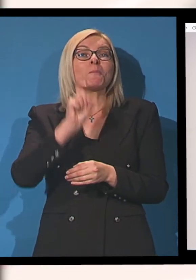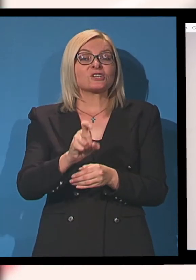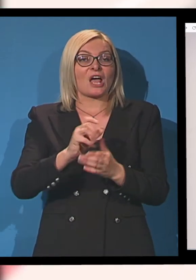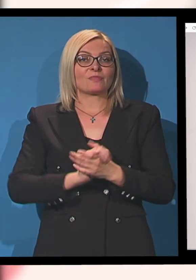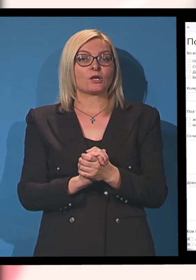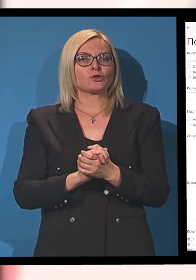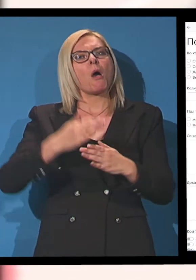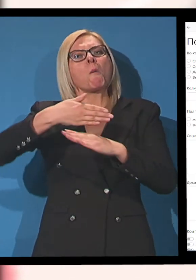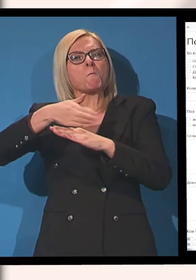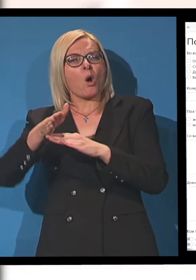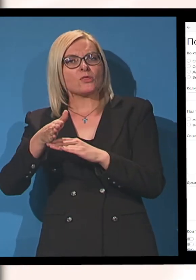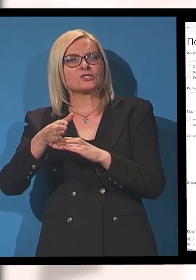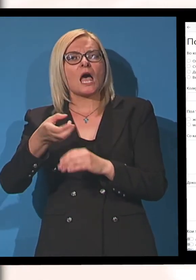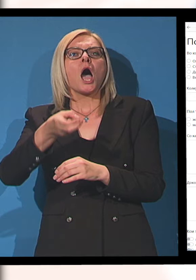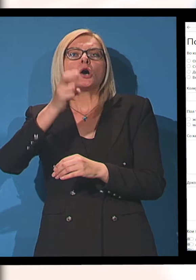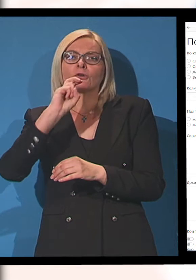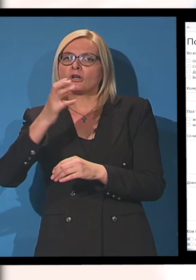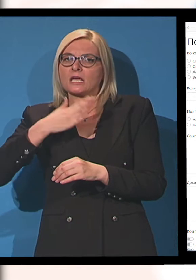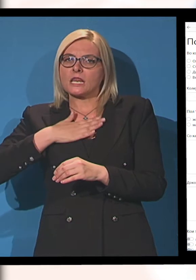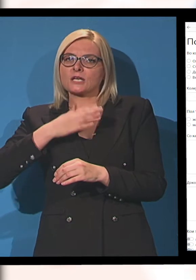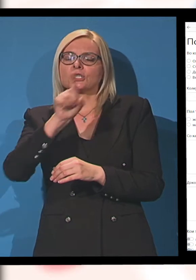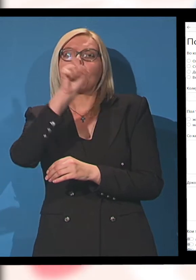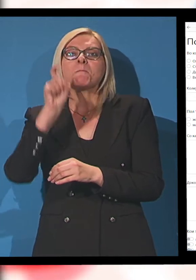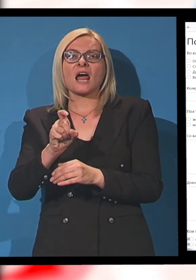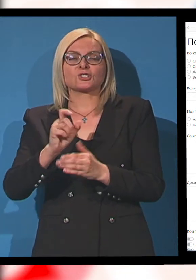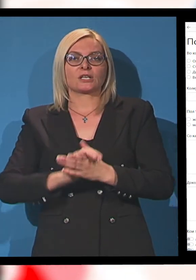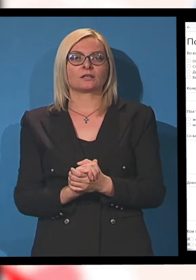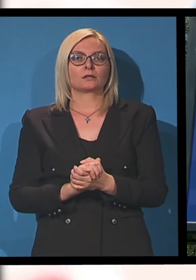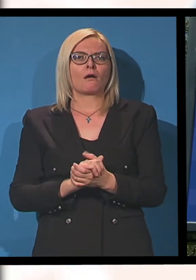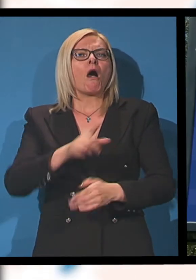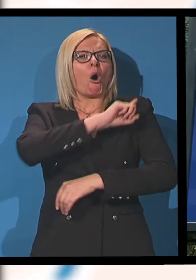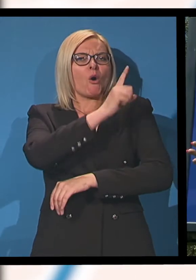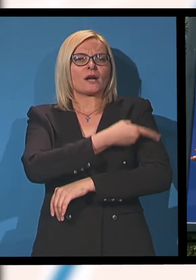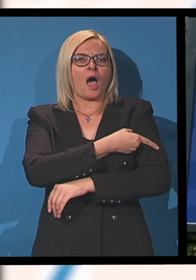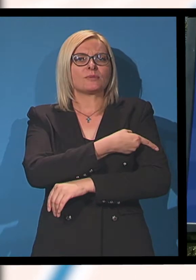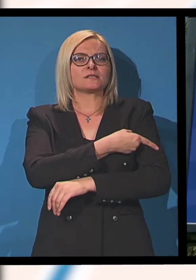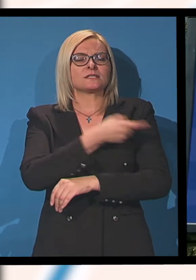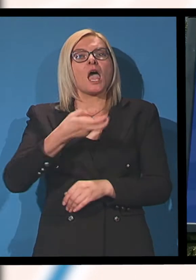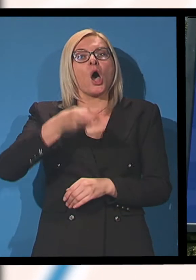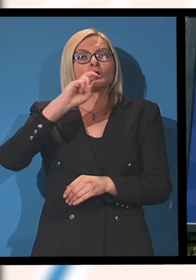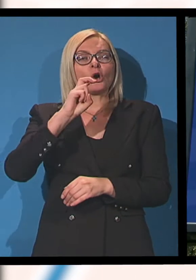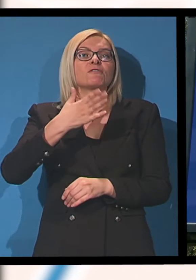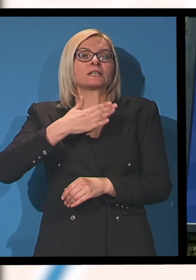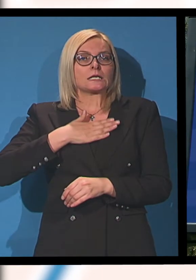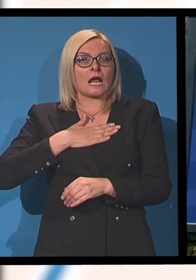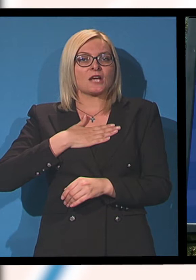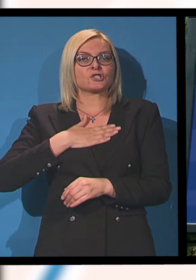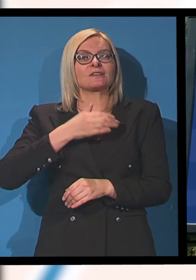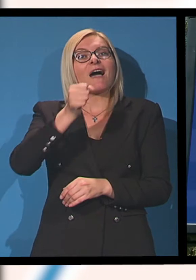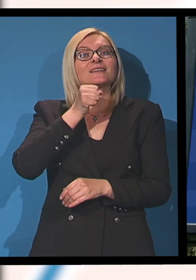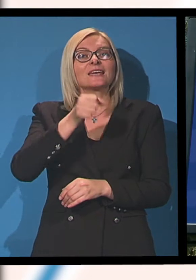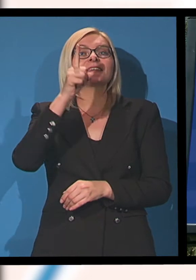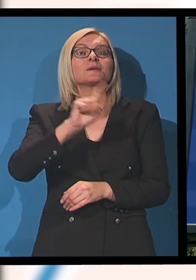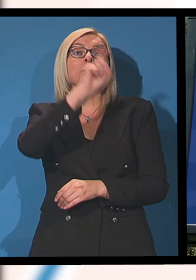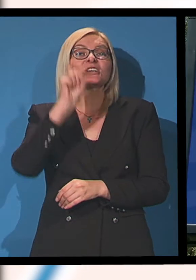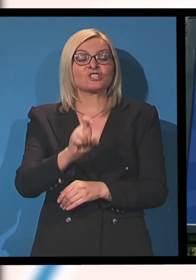прашалникот. Потоа, одговорите на нашите прашања. Охрабри се, одговори на нашите